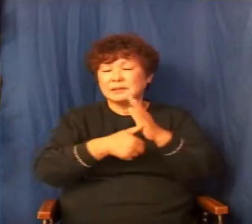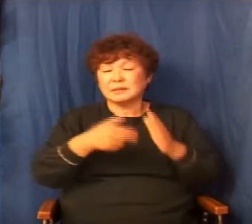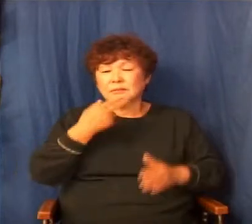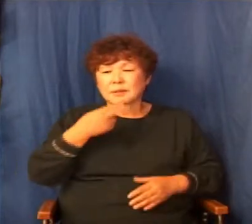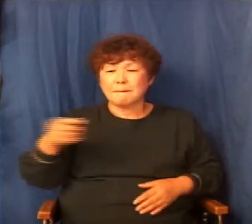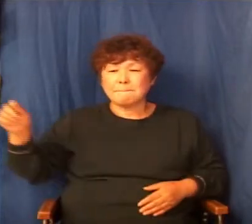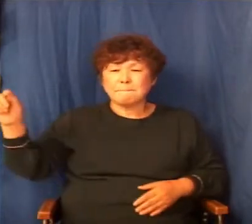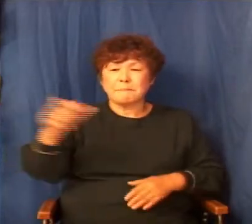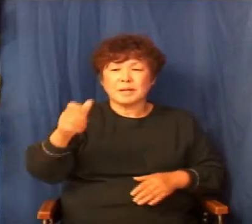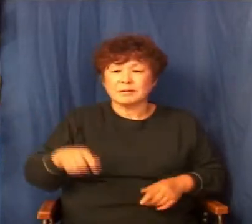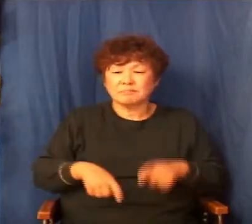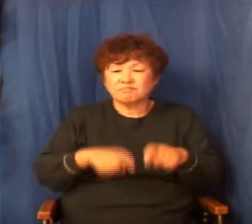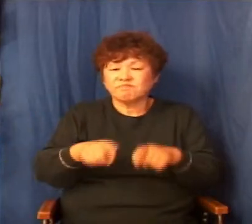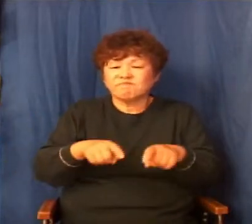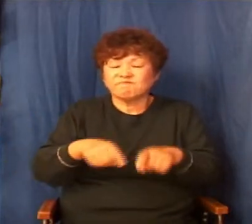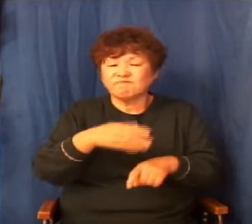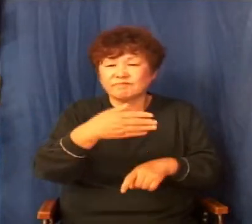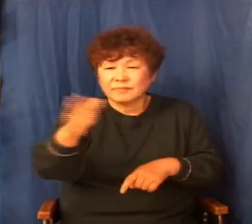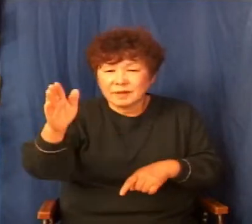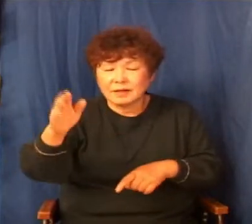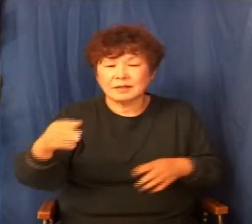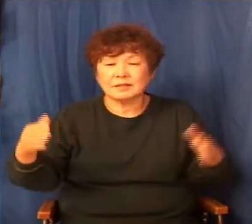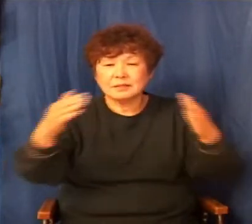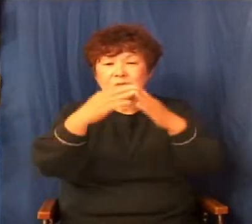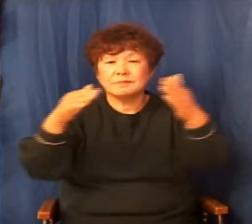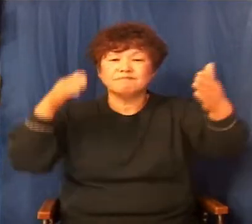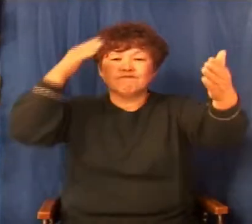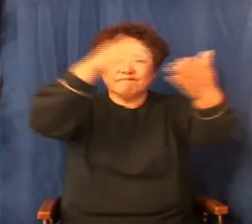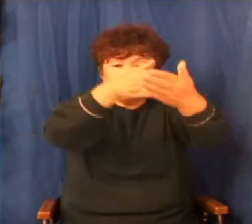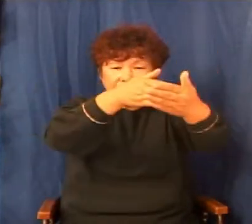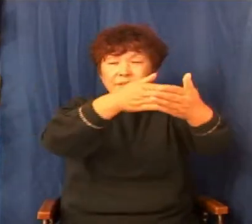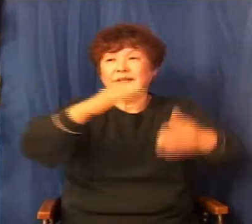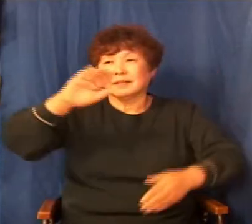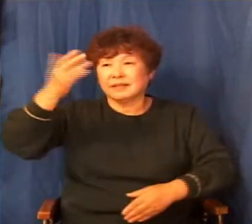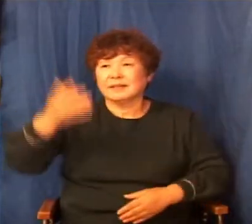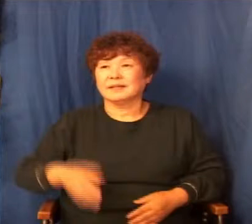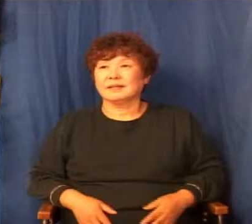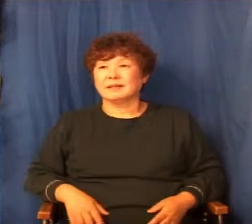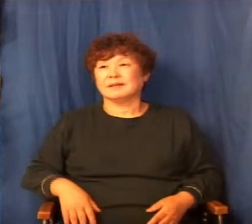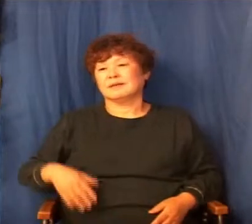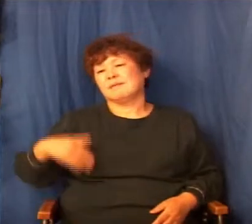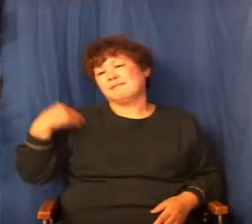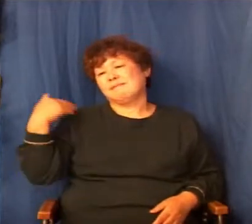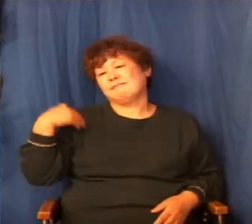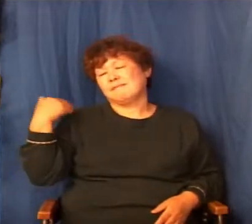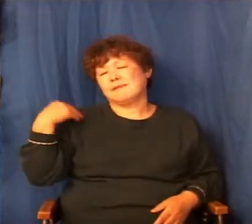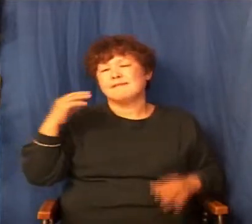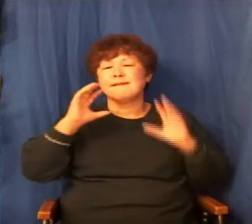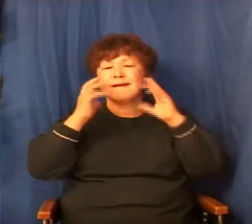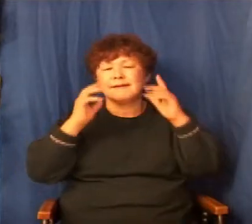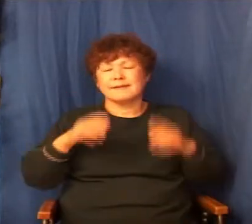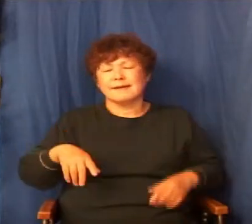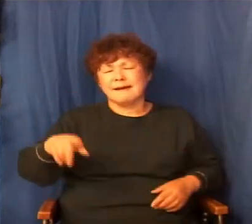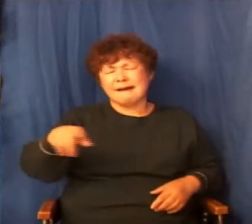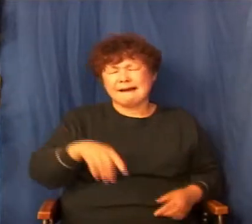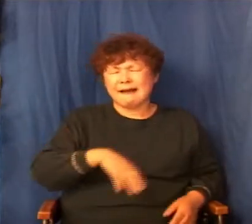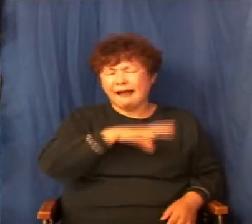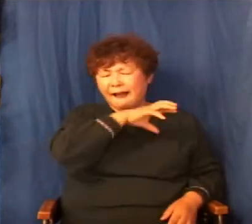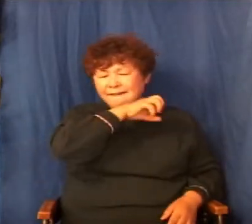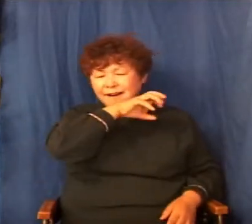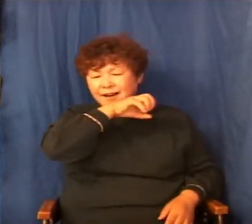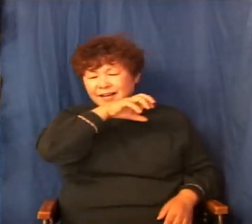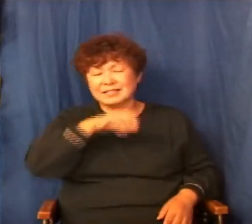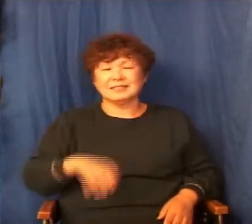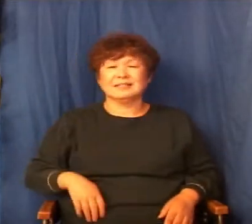빨리 가는 게 좋은 거죠. 그런데 어디까지 가야 될지 모르는 어린아이들은 계속 싱글거리는 거예요. 언제까지